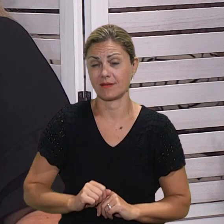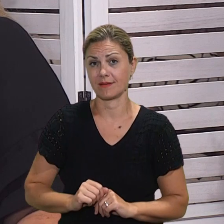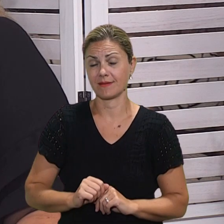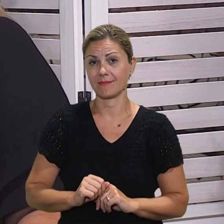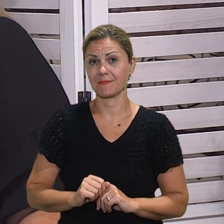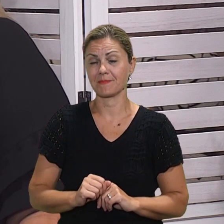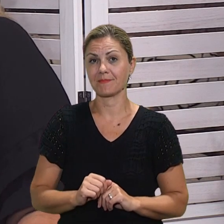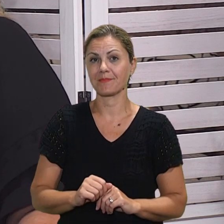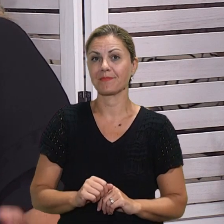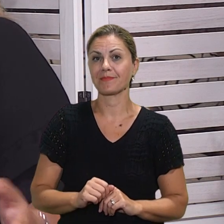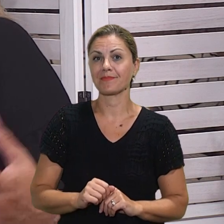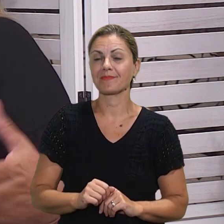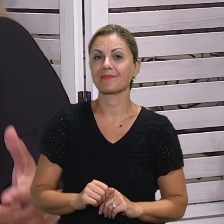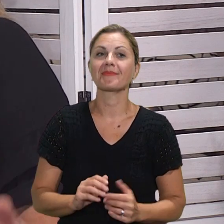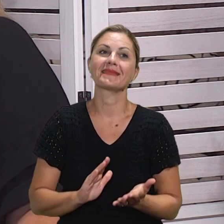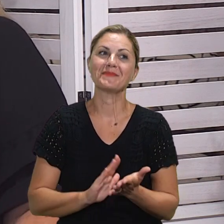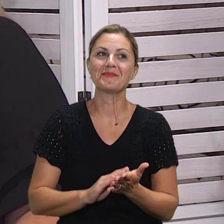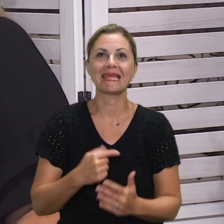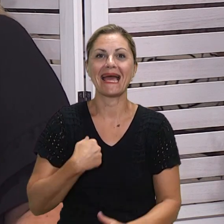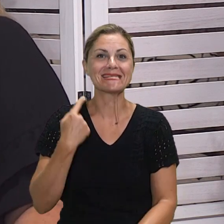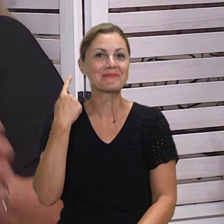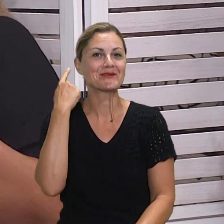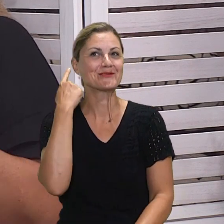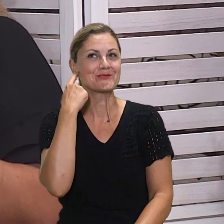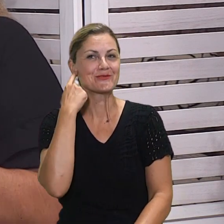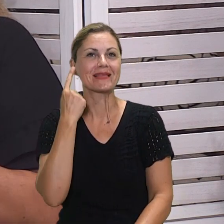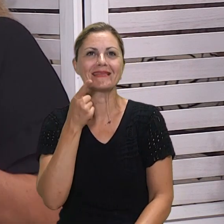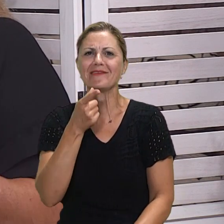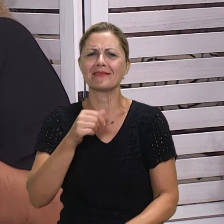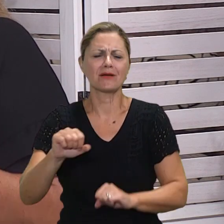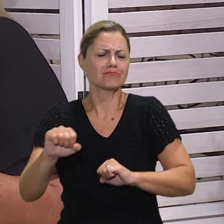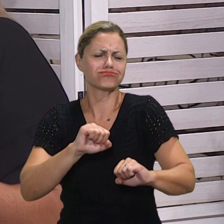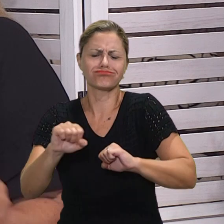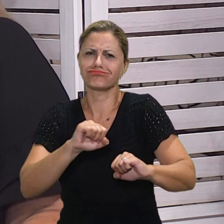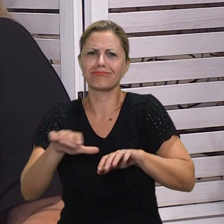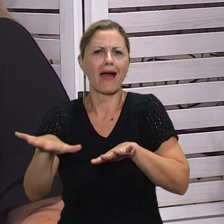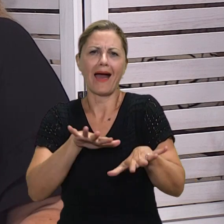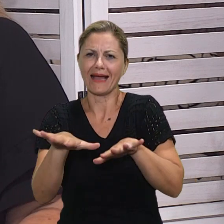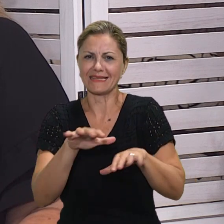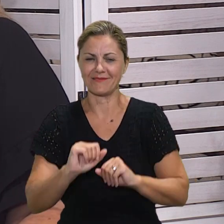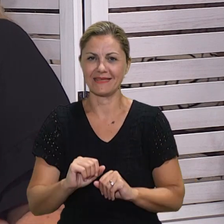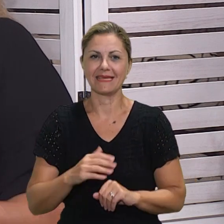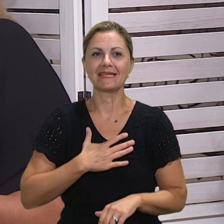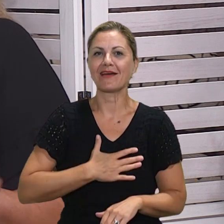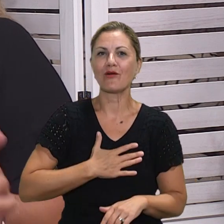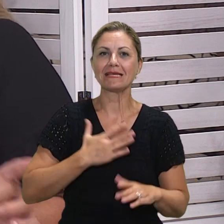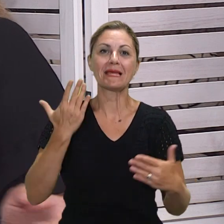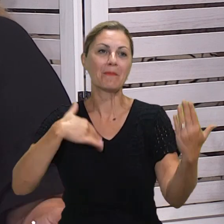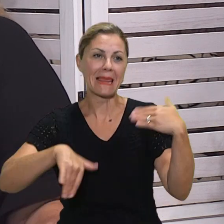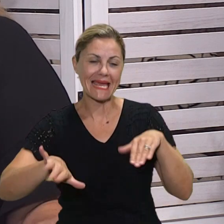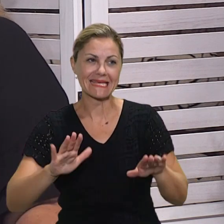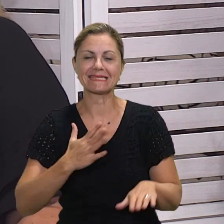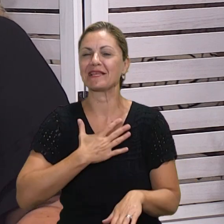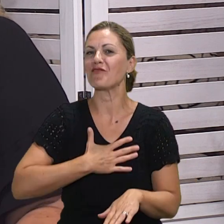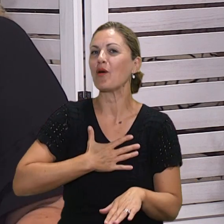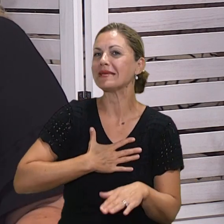Učiteljci Ivanče će imali informaciju da ste vi veoma agilni u vašoj školi, volite glumiti, plesati, pjevati, pa to sve provojite i sa djecom, iako smo sad čuli